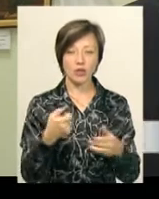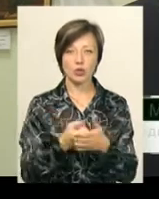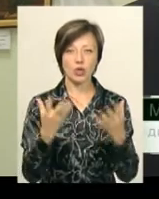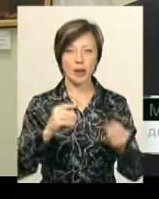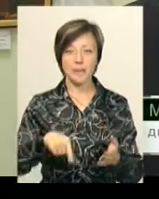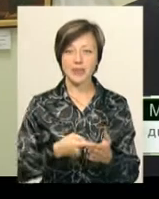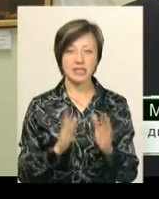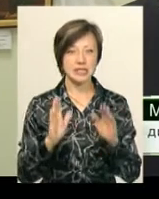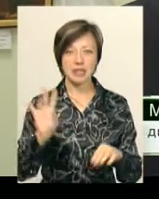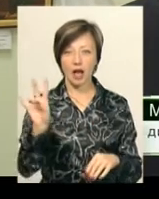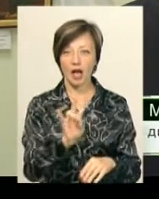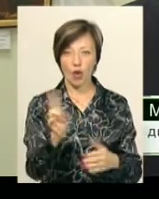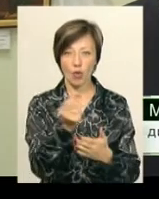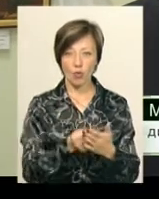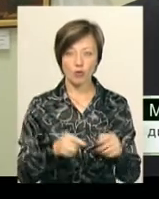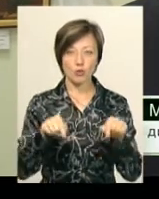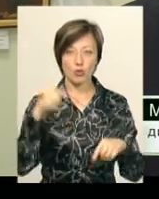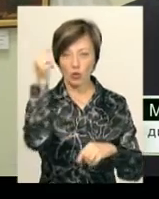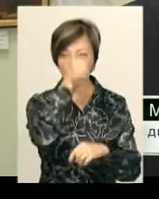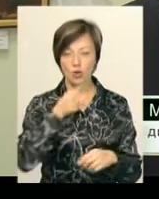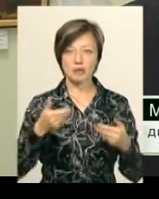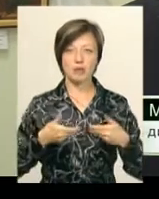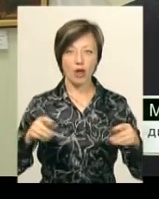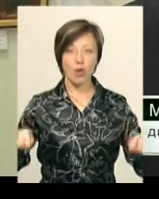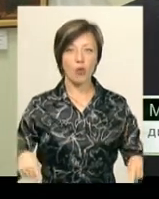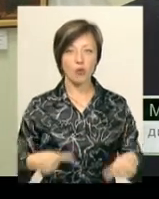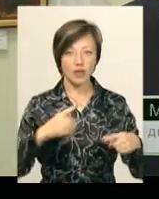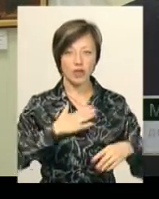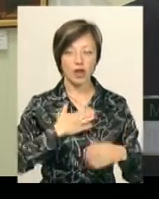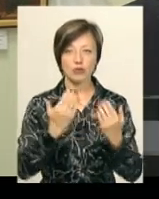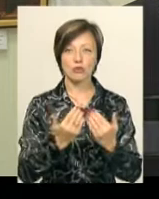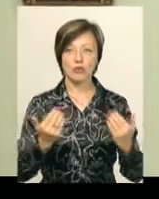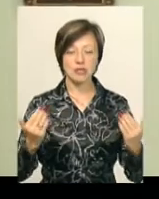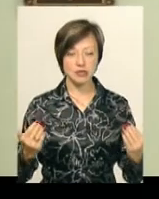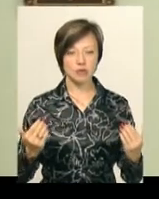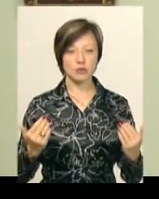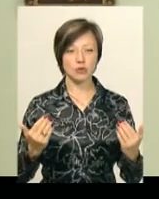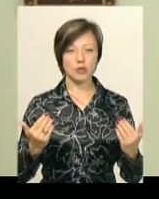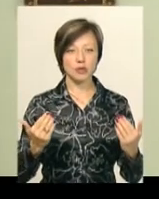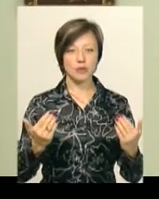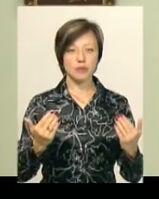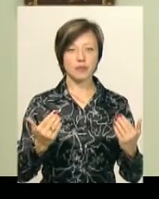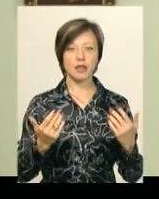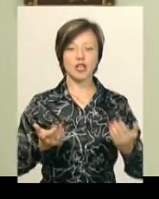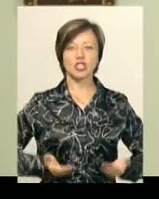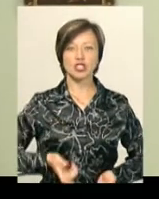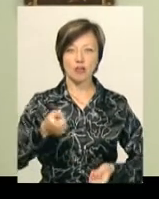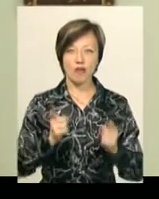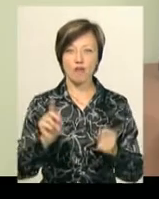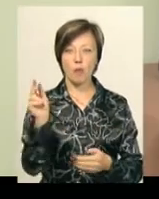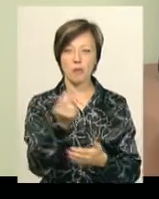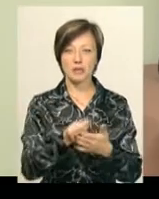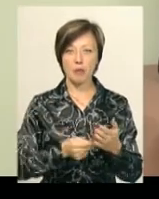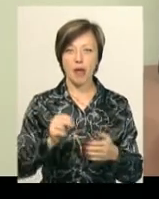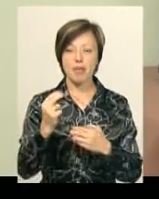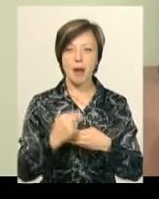міста» в цьому році ми оновили нашу експозицію тут живописом на біблійну тему.